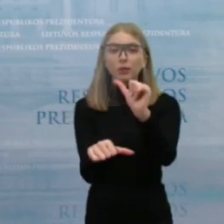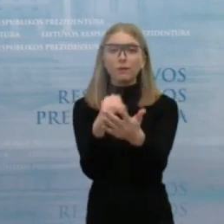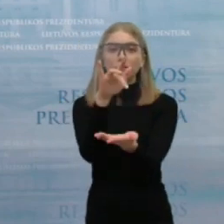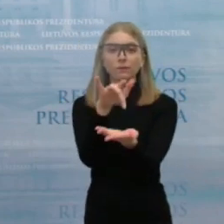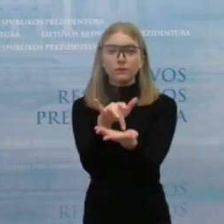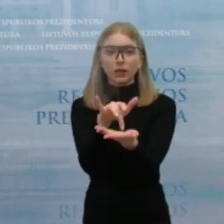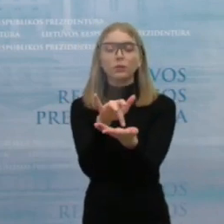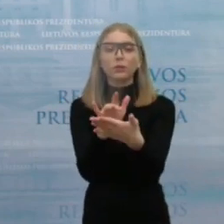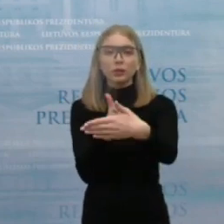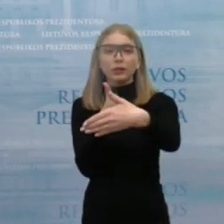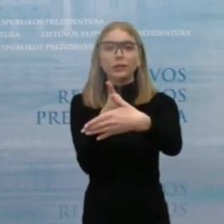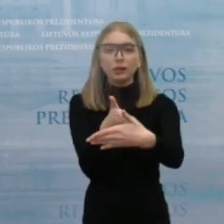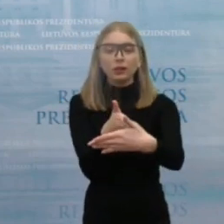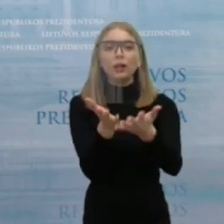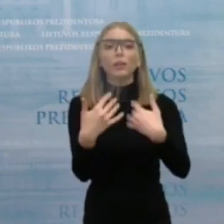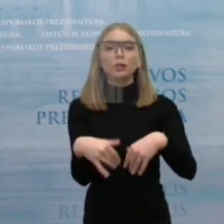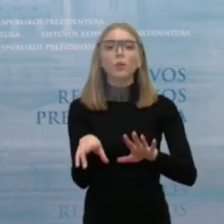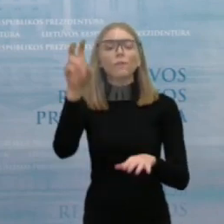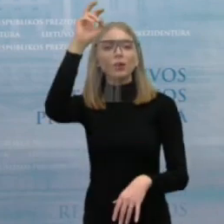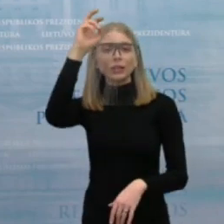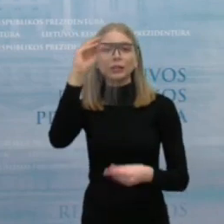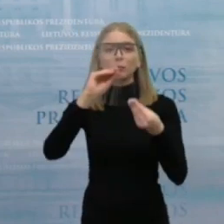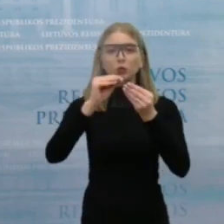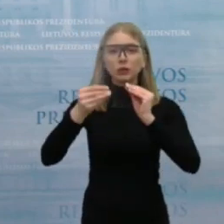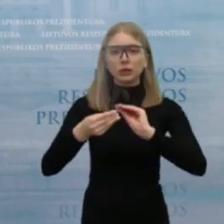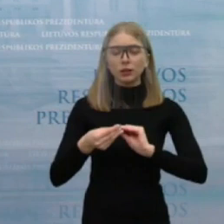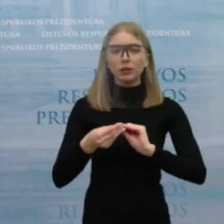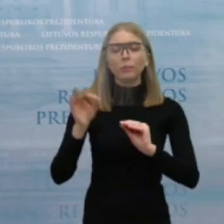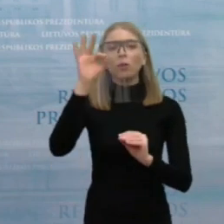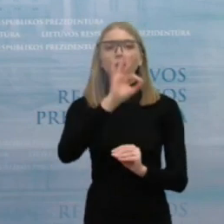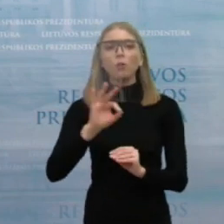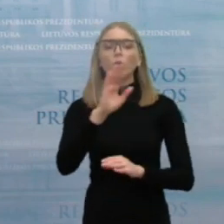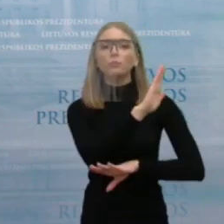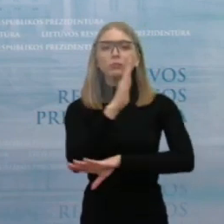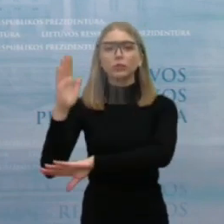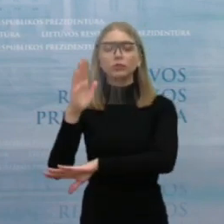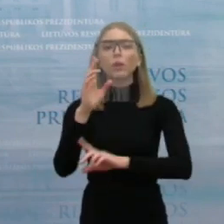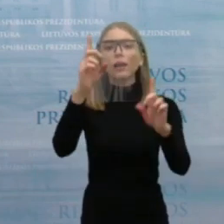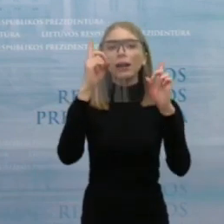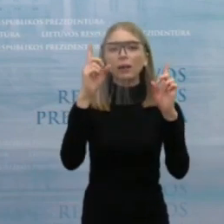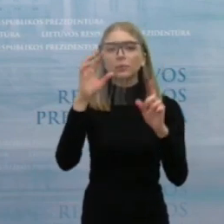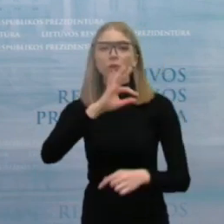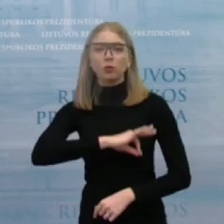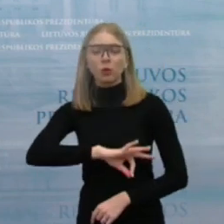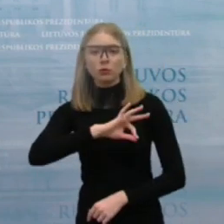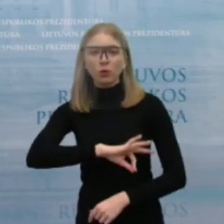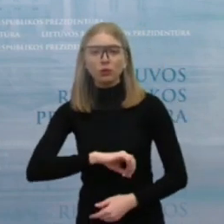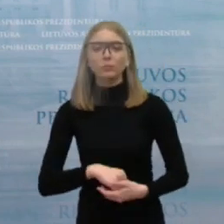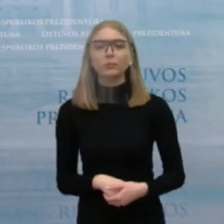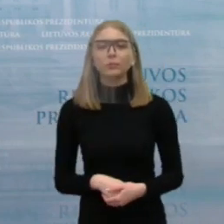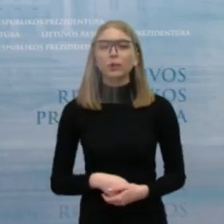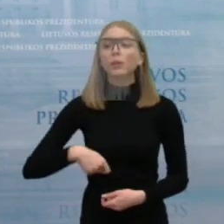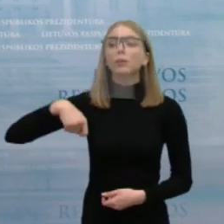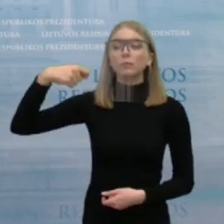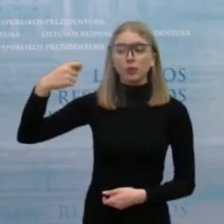būtų paraštas nacionalinės susitarimas dėl miškų apsaugos ir naudojimo. Prezidentas